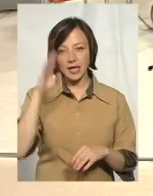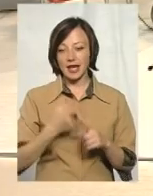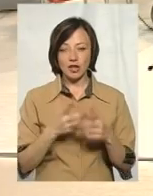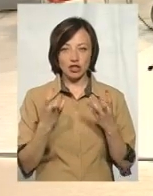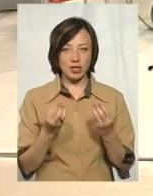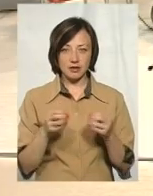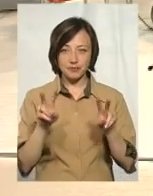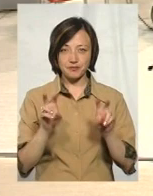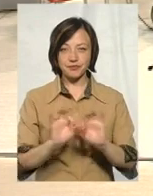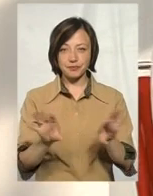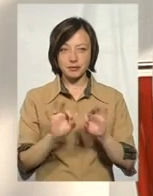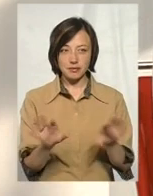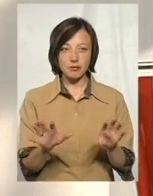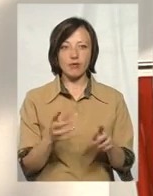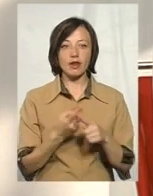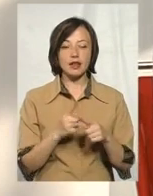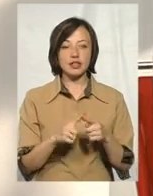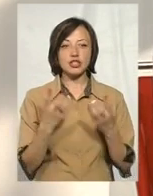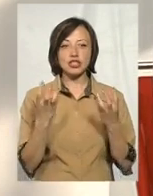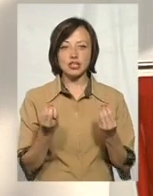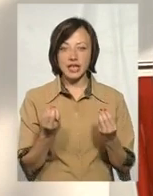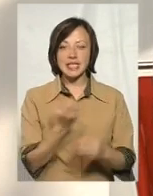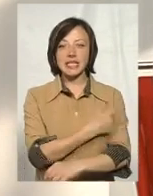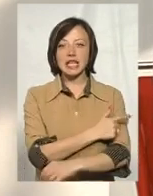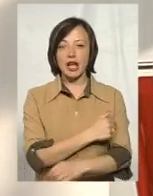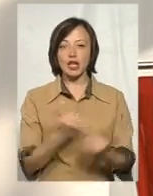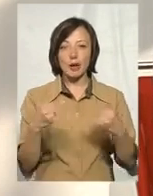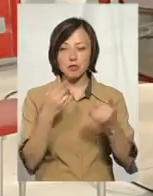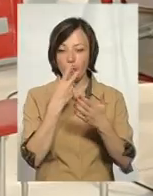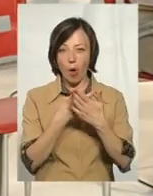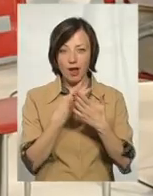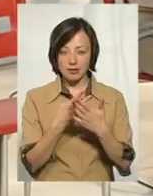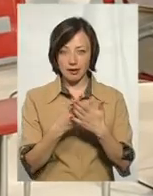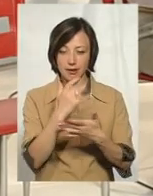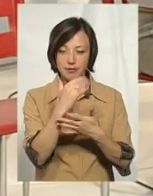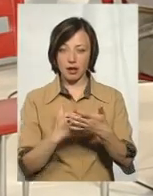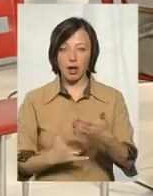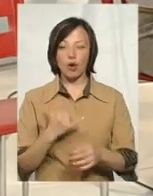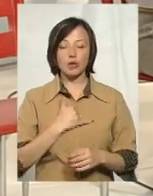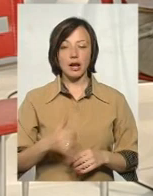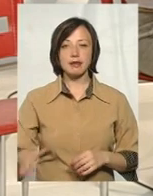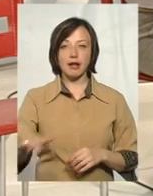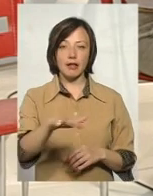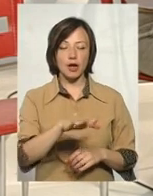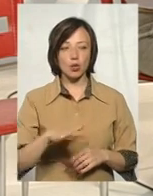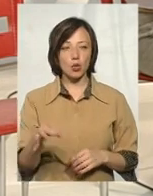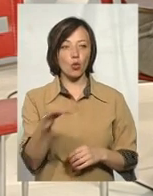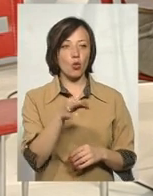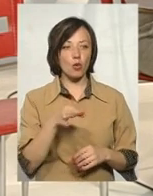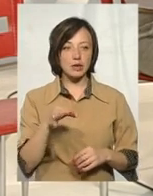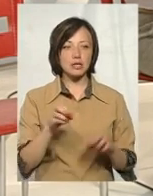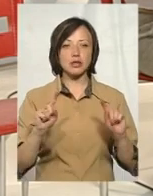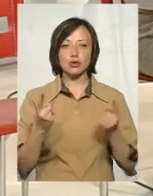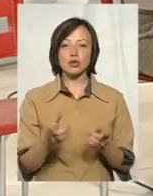я ще з вашого дозволу декілька слів. Це є ще санітарно-хімічні показники. І в нас на території Хмельницької області